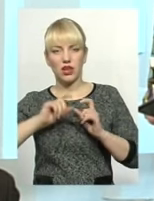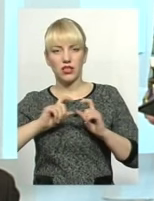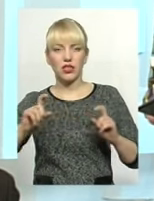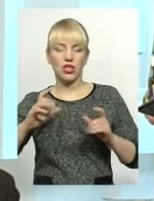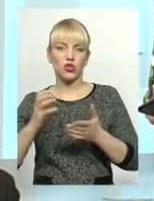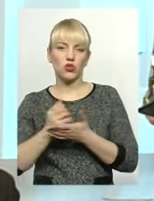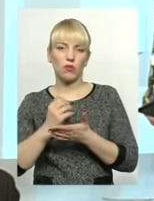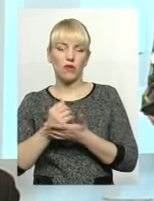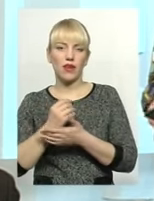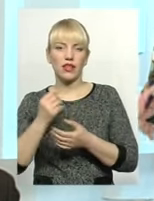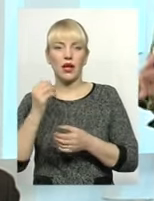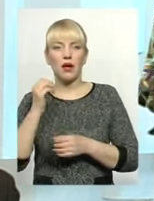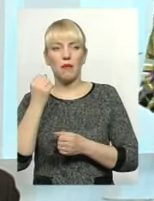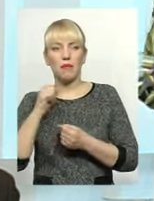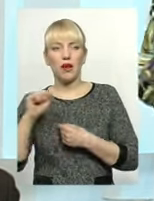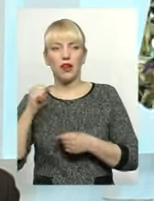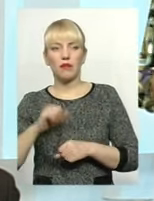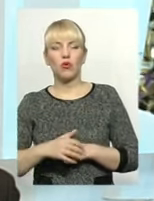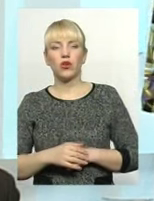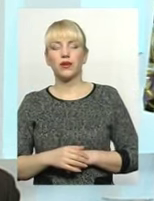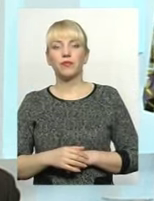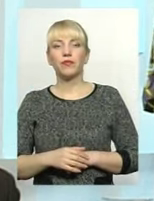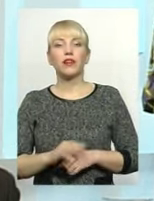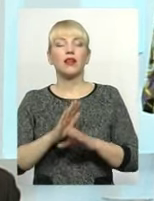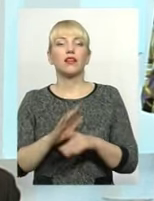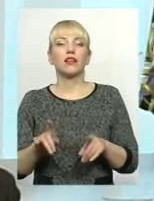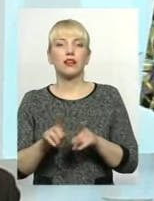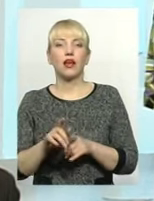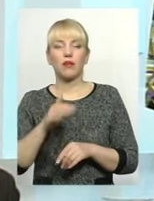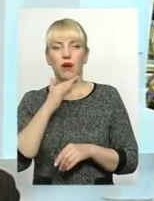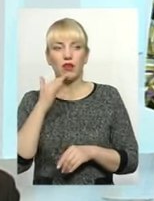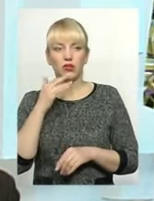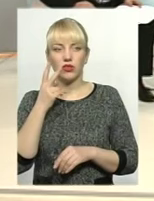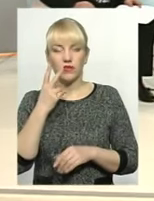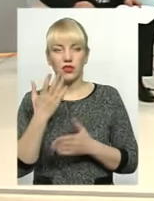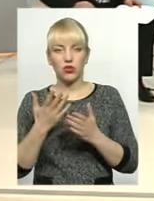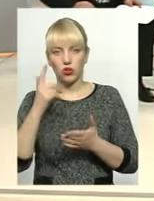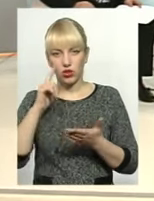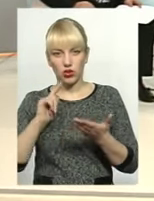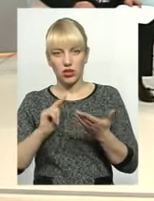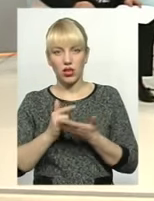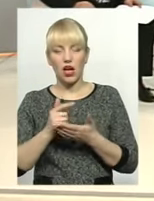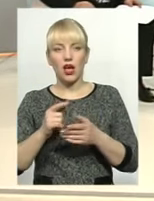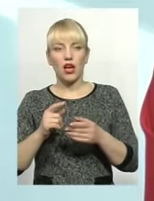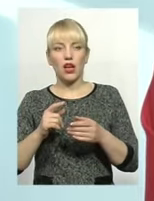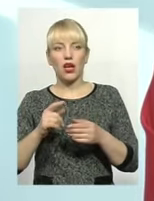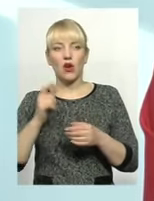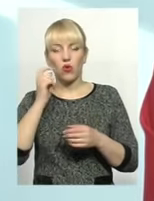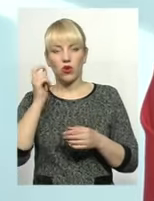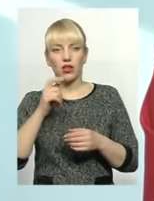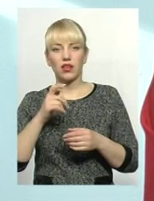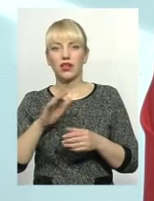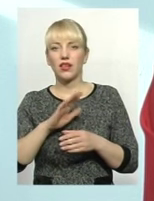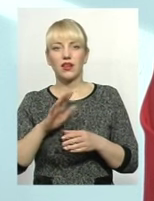здобувати перемоги. Не так багато загалом, якщо глянути на карту України, не так багато закладів взяло участь в цьому виставці. Ну,